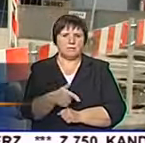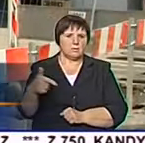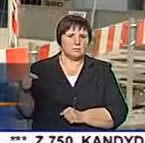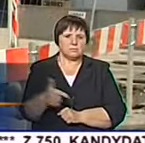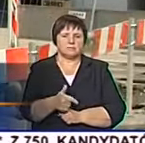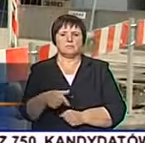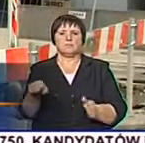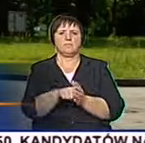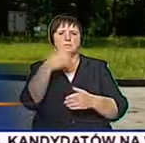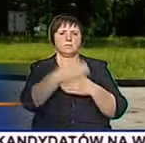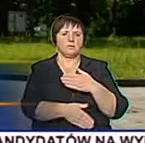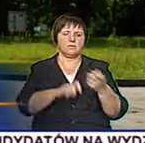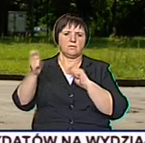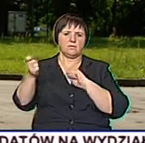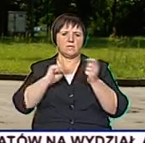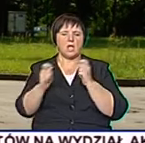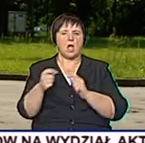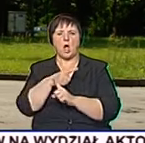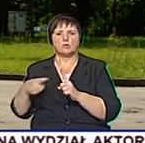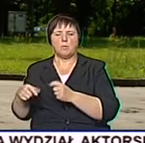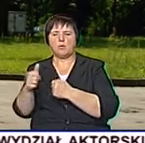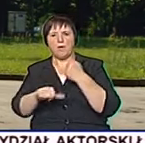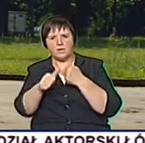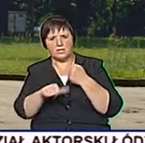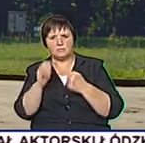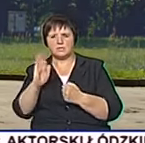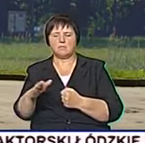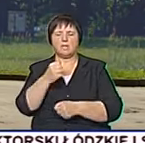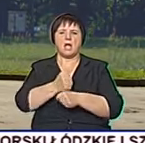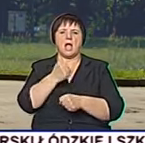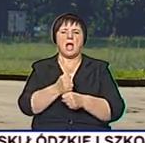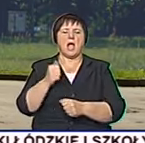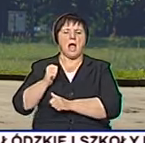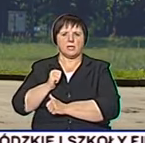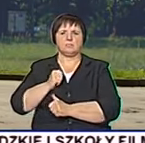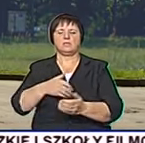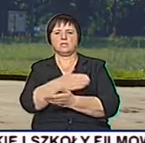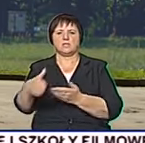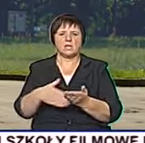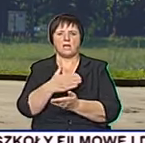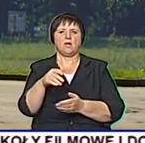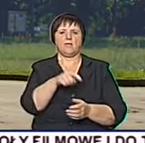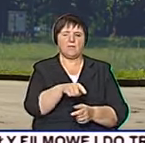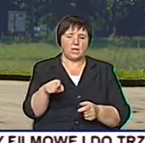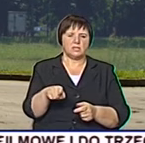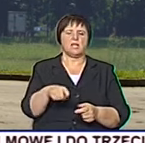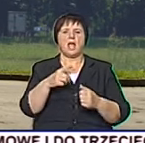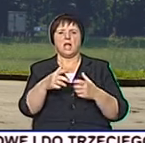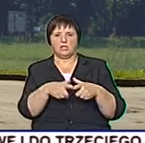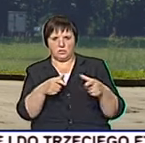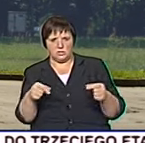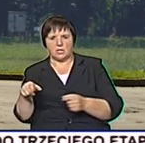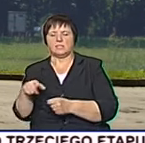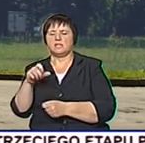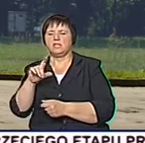końca wakacji. Od połowy lipca rozpoczną się prace na Armii Krajowej od Wyszyńskiego do Kusocińskiego, liściastej od